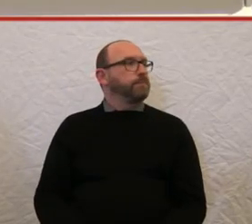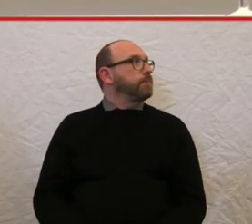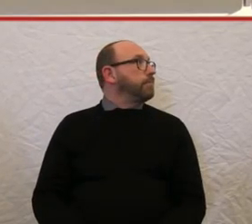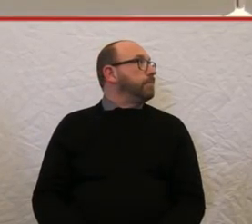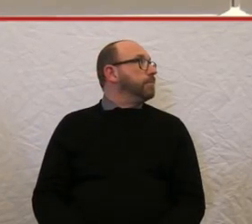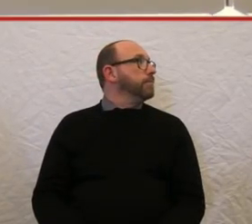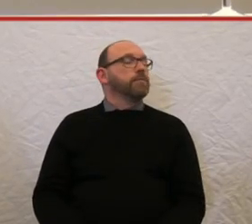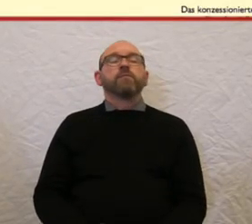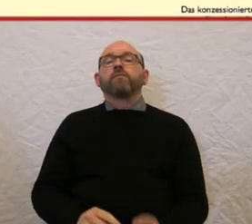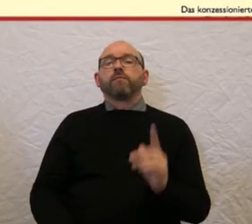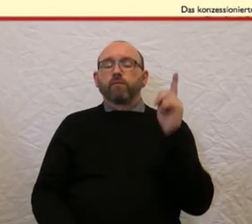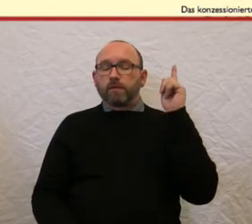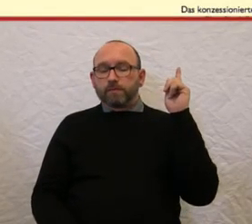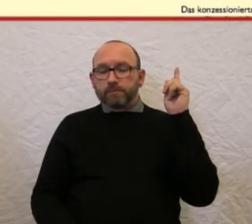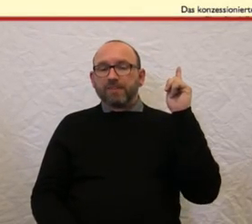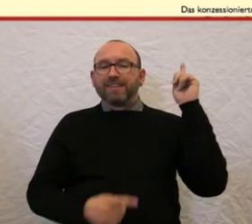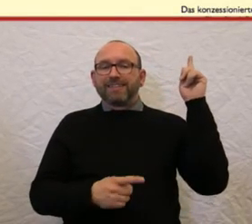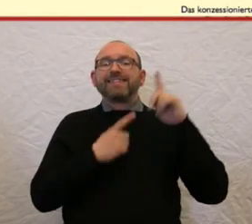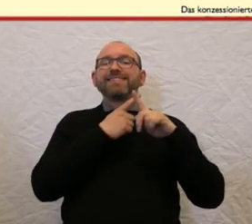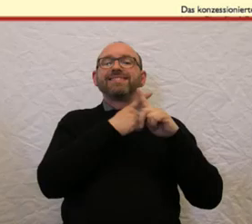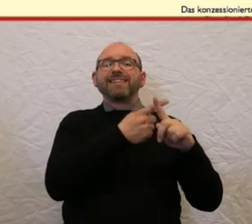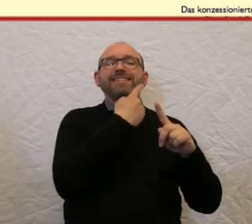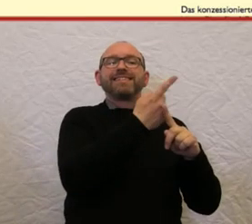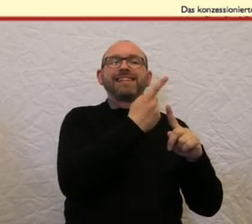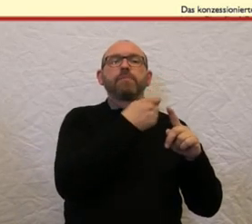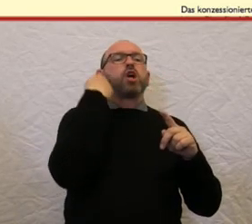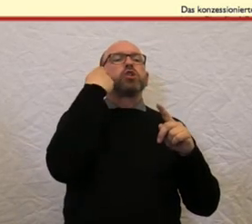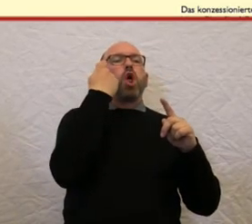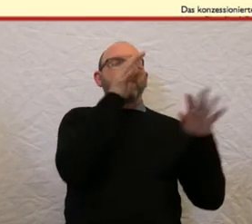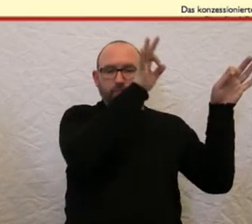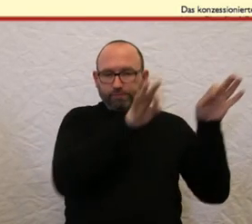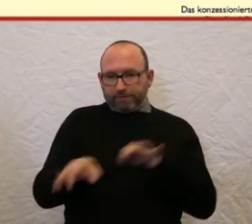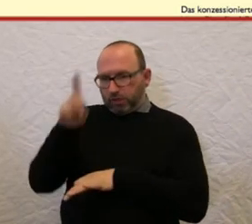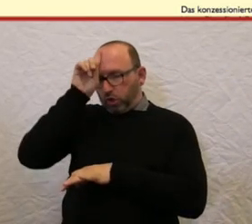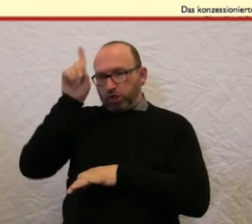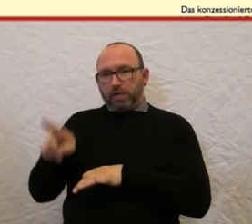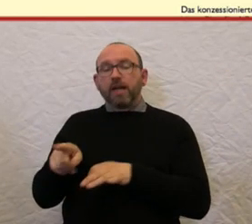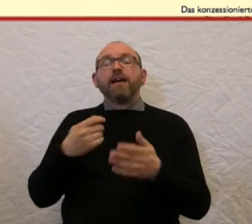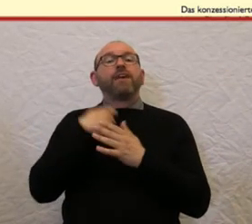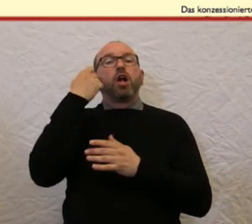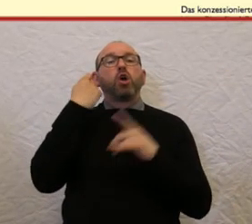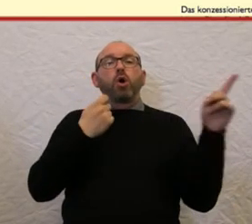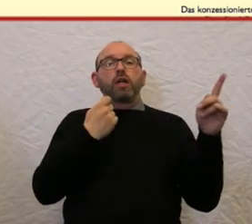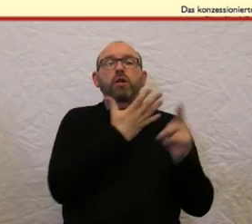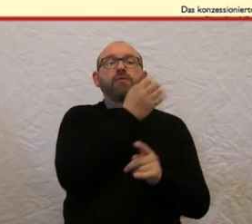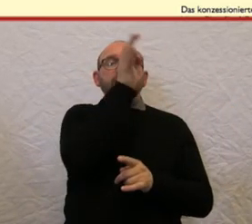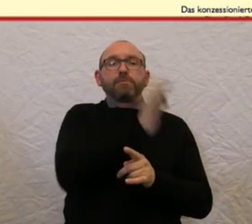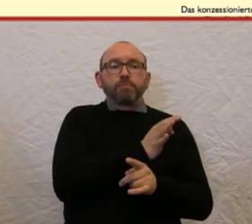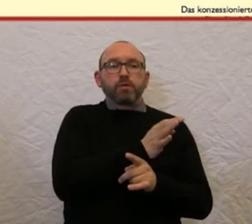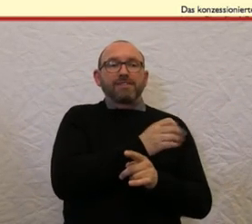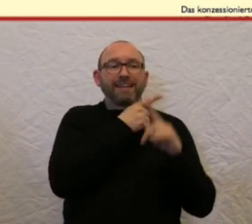das sind Taxis aus London, weil in London sind nämlich über 50% aller Taxis barrierefrei.